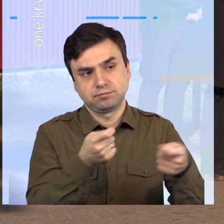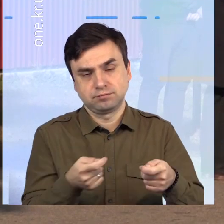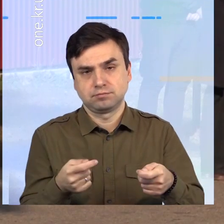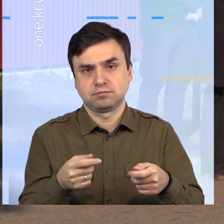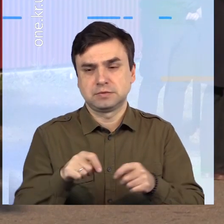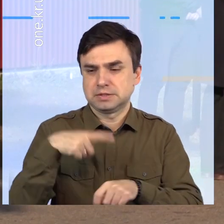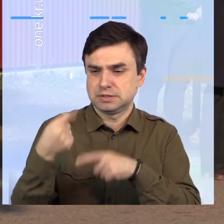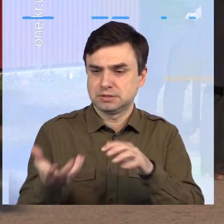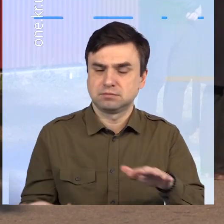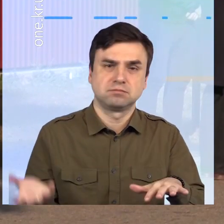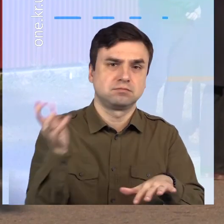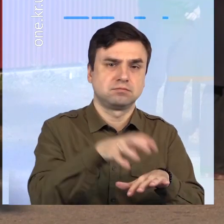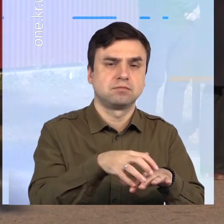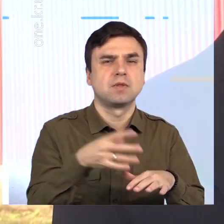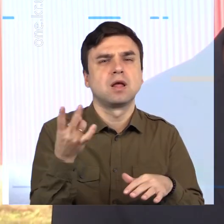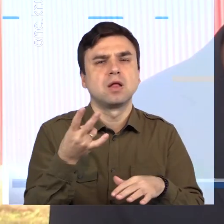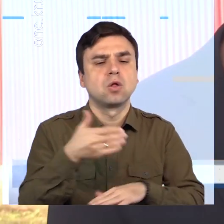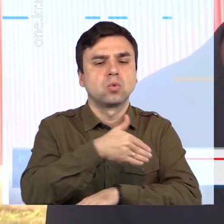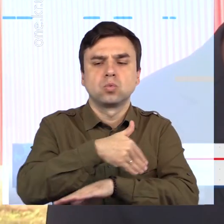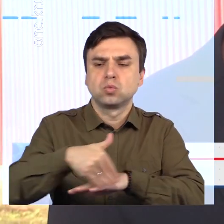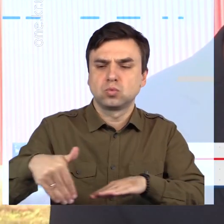укласти договір на отримання таких послуг.